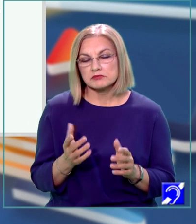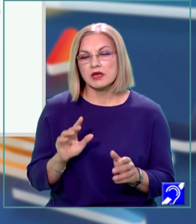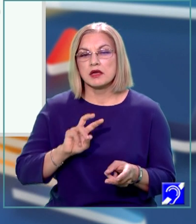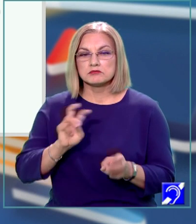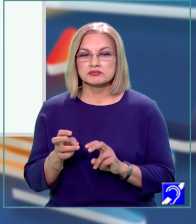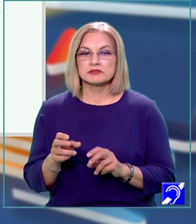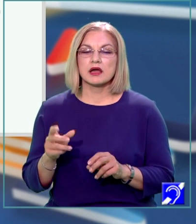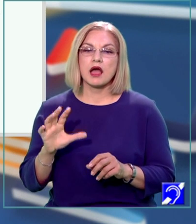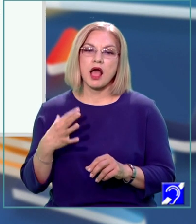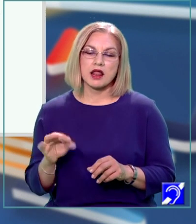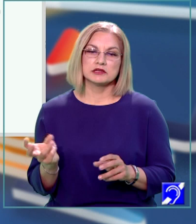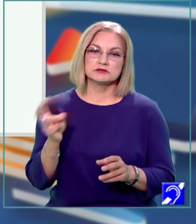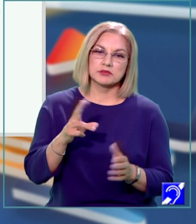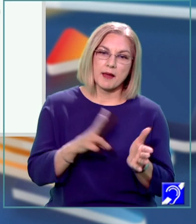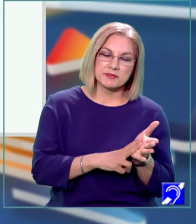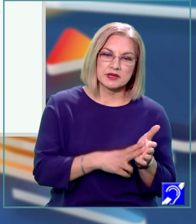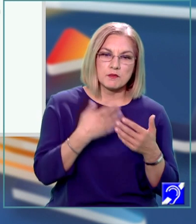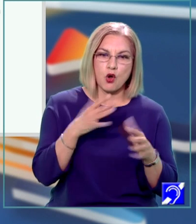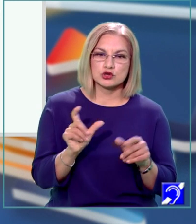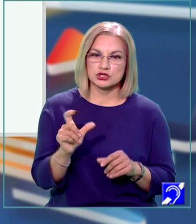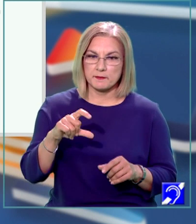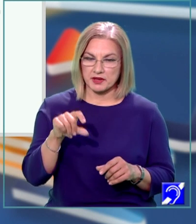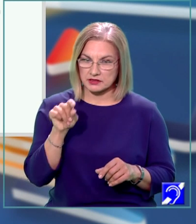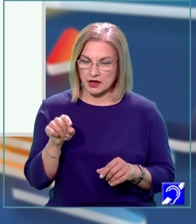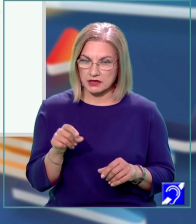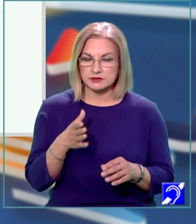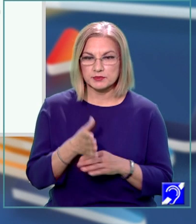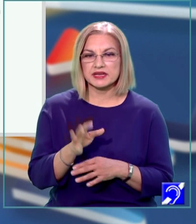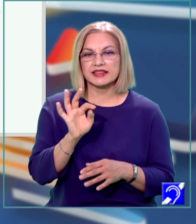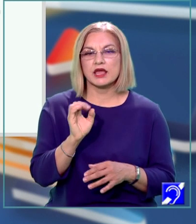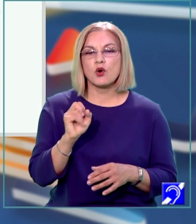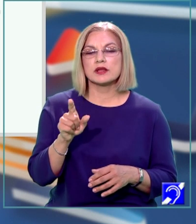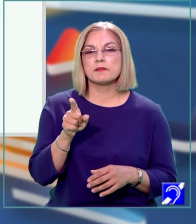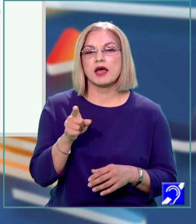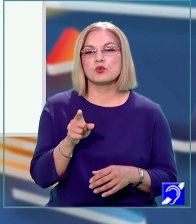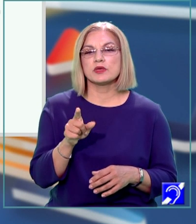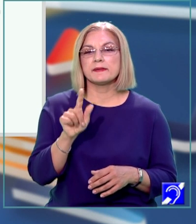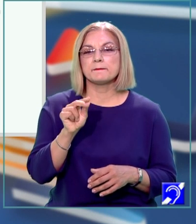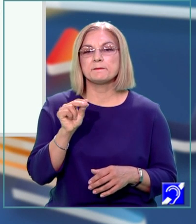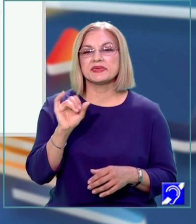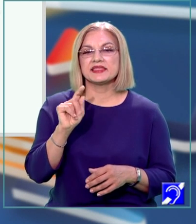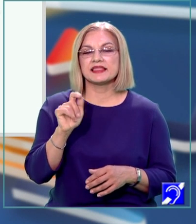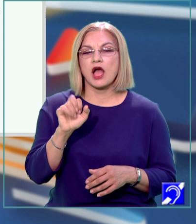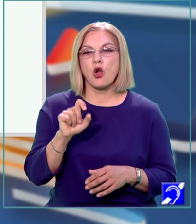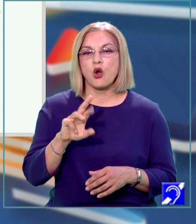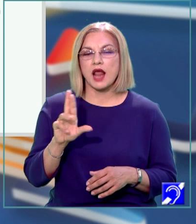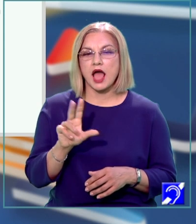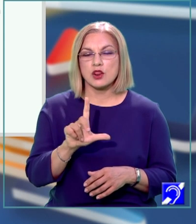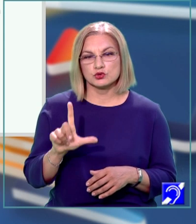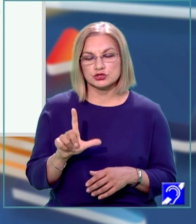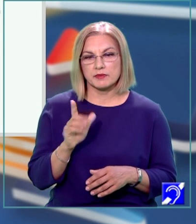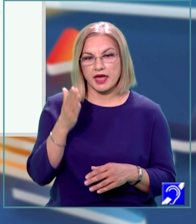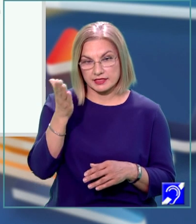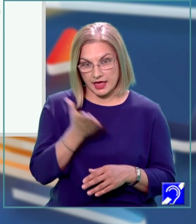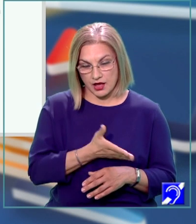alegând oricare din pătratele respective, prin teorema lui Pitagora, lungimea diagonalei. Revenind,